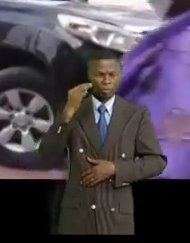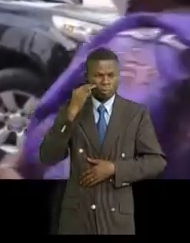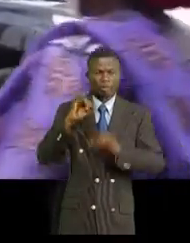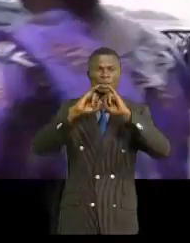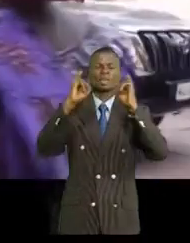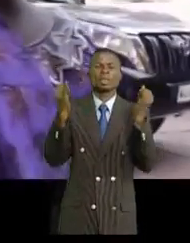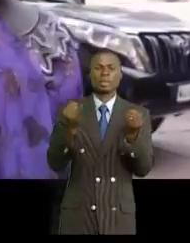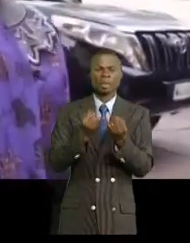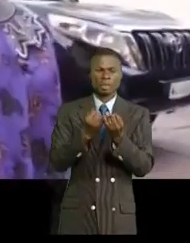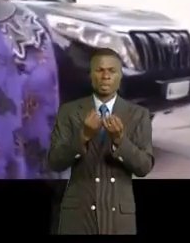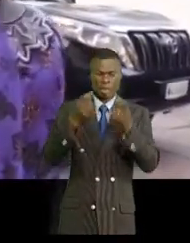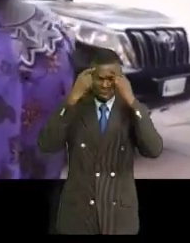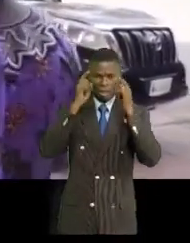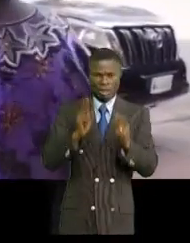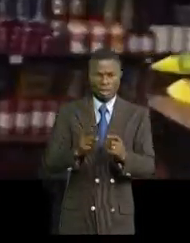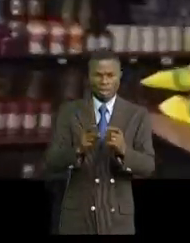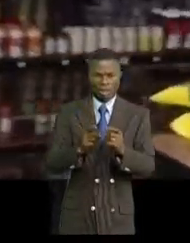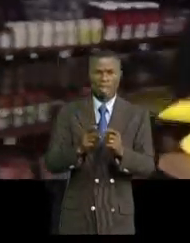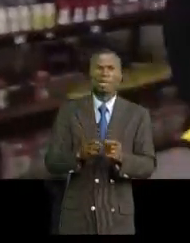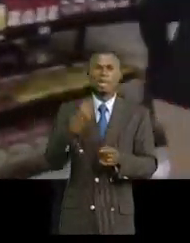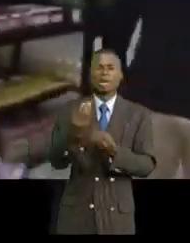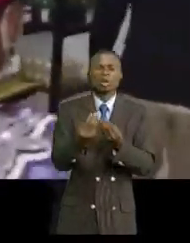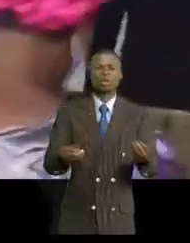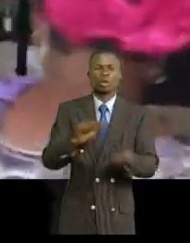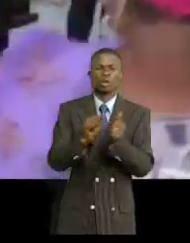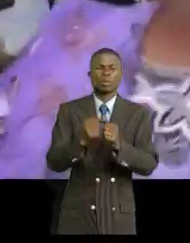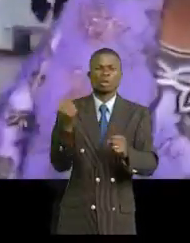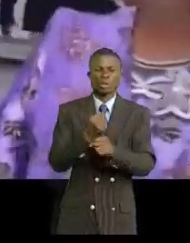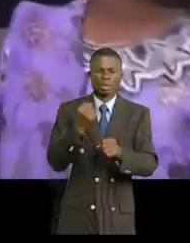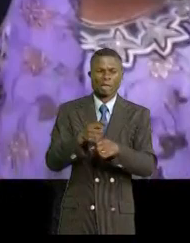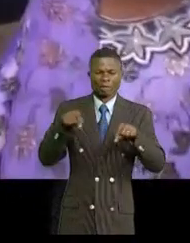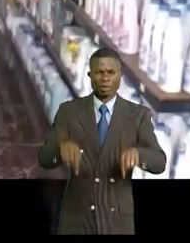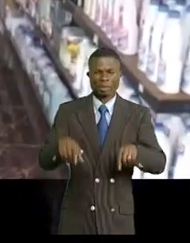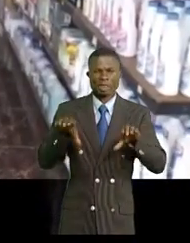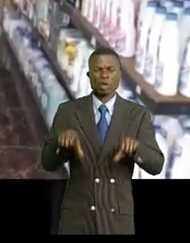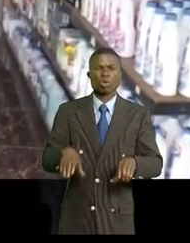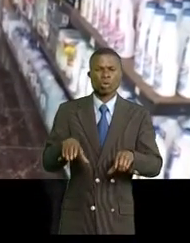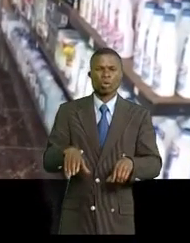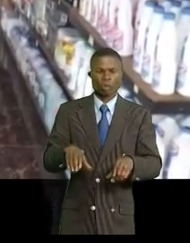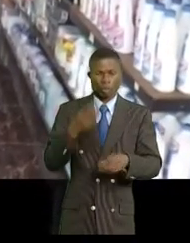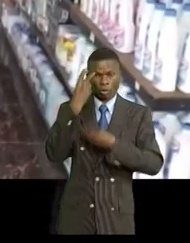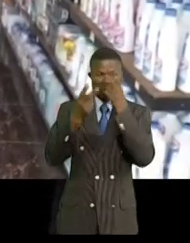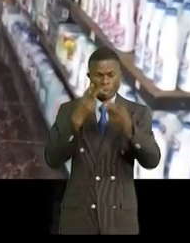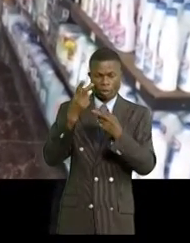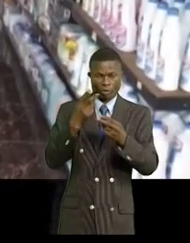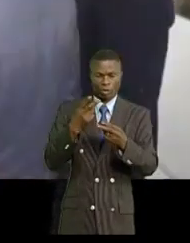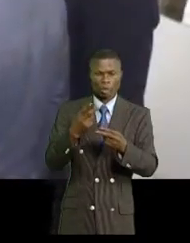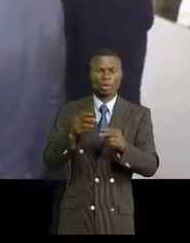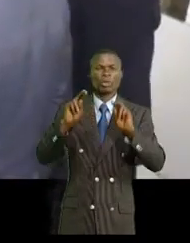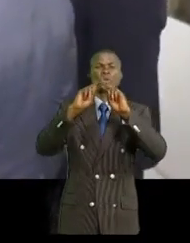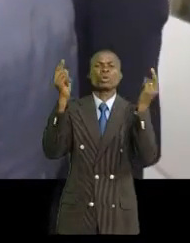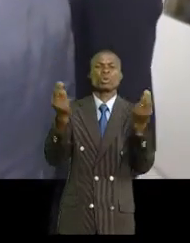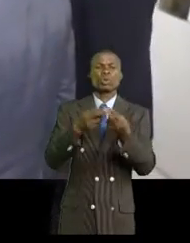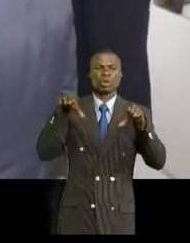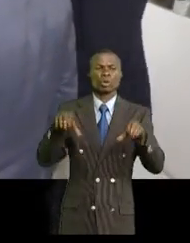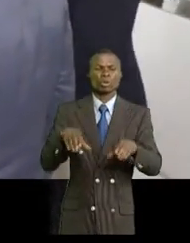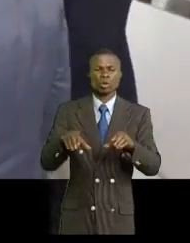'Industrie est déterminé à relever les défis de la production locale en RDC. Après la visite d'inspection de l'usine Congo